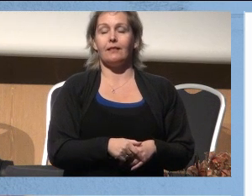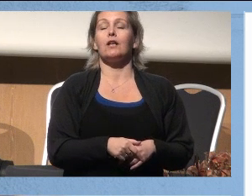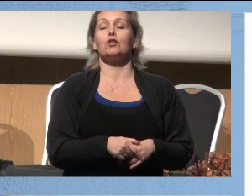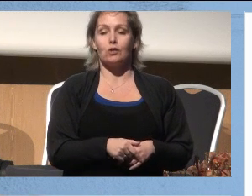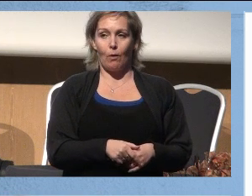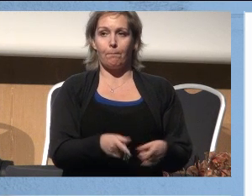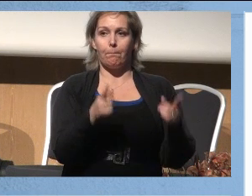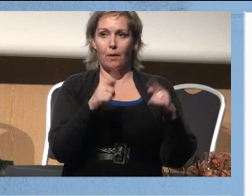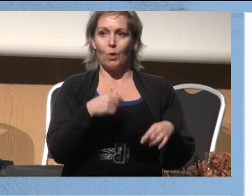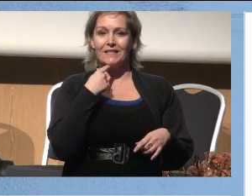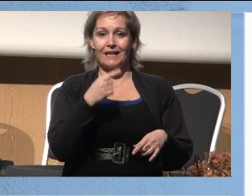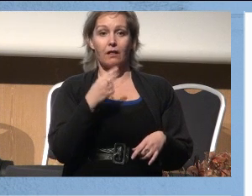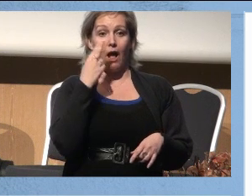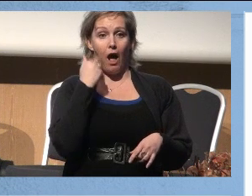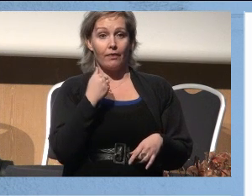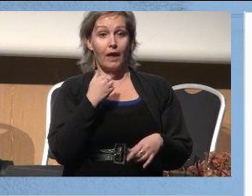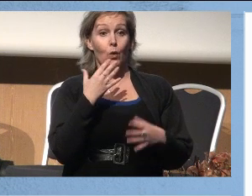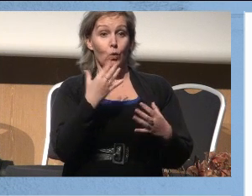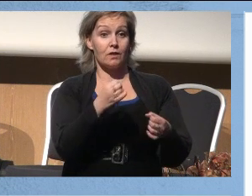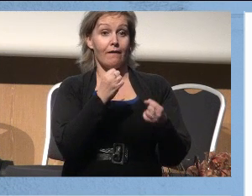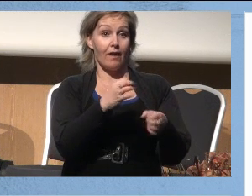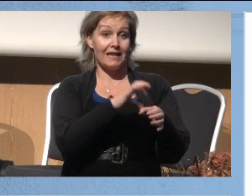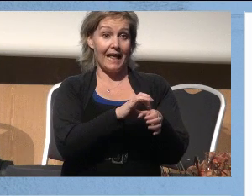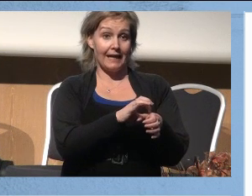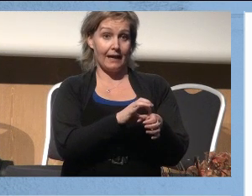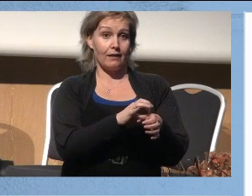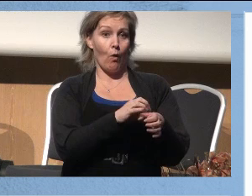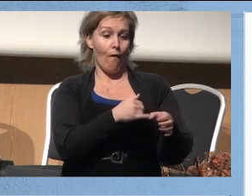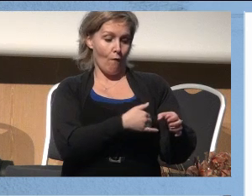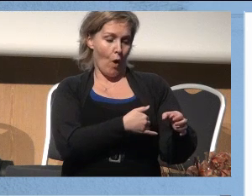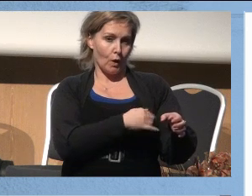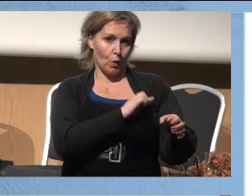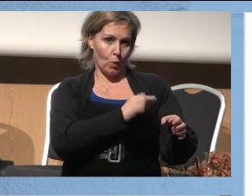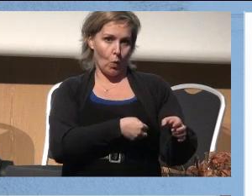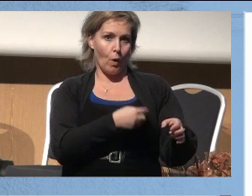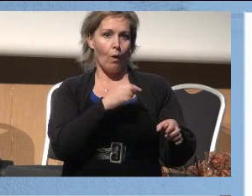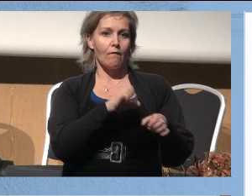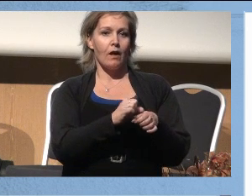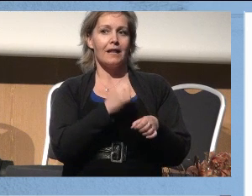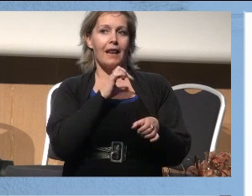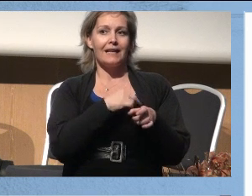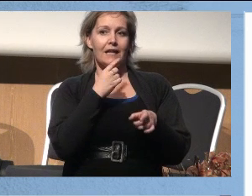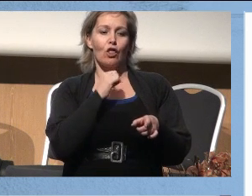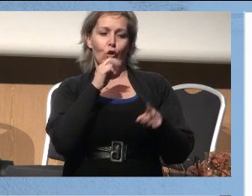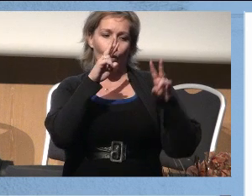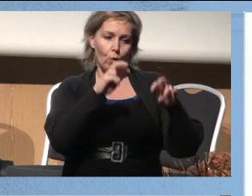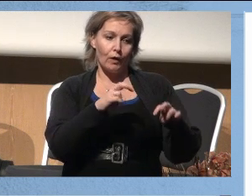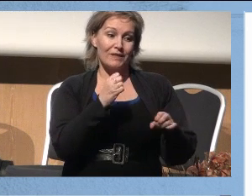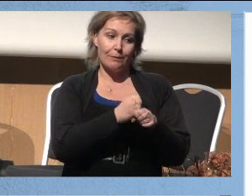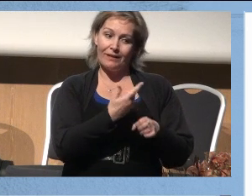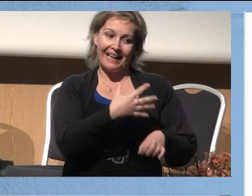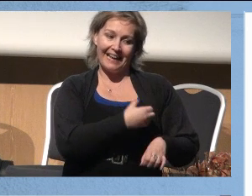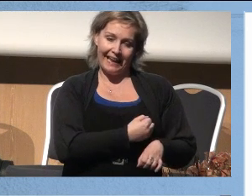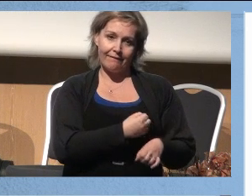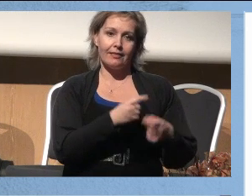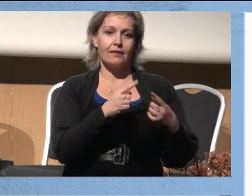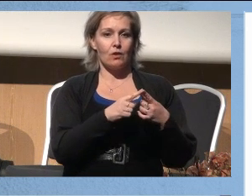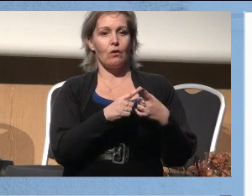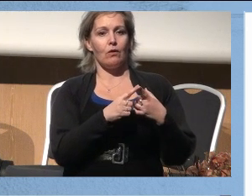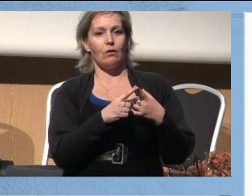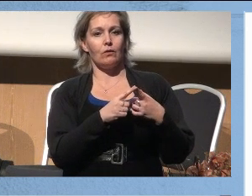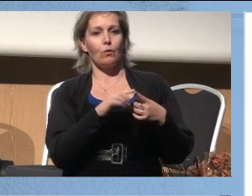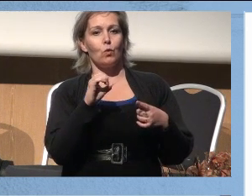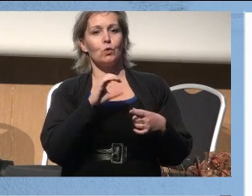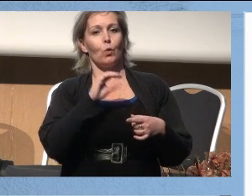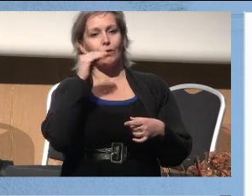Så, la oss si at Anne er hos fastlegen. Hun har kjent en kul i brystet. Fastlegen sier at den må nok utredes, vi må være sikre på at det ikke er kreft. Jeg henviser deg til Oslo